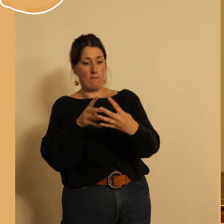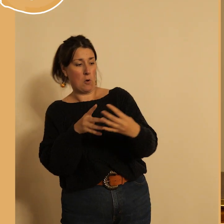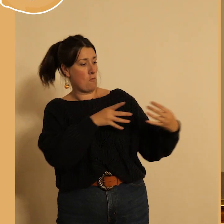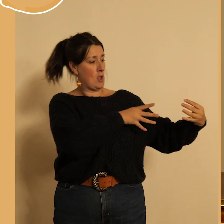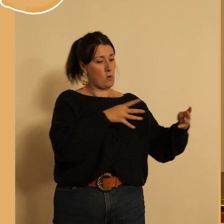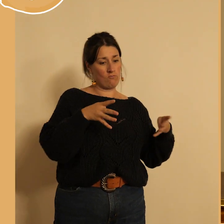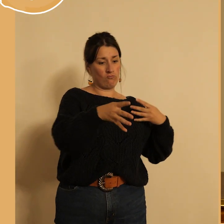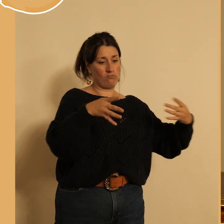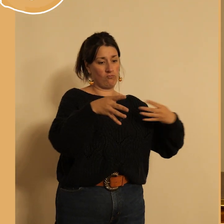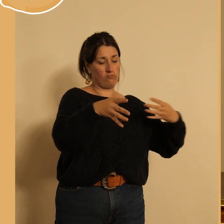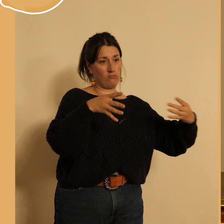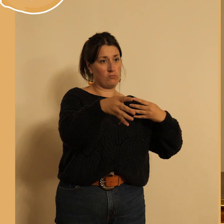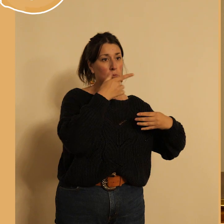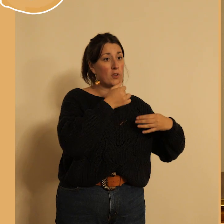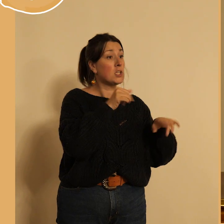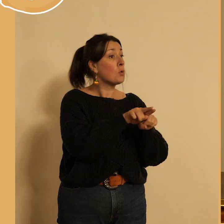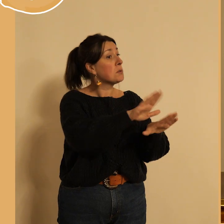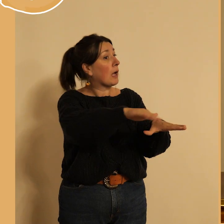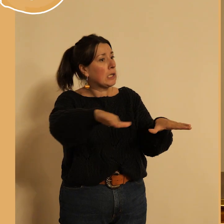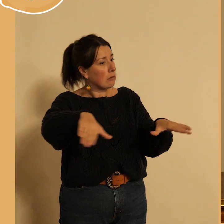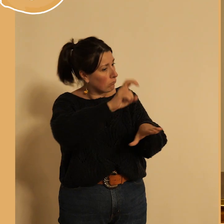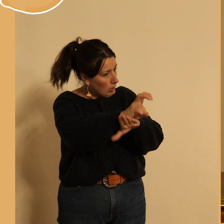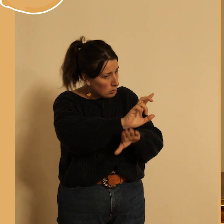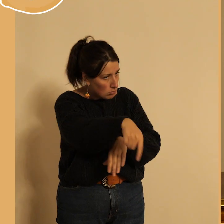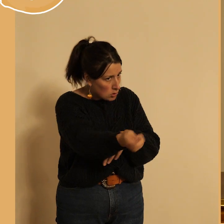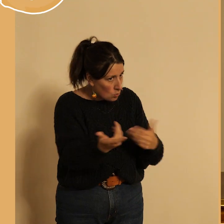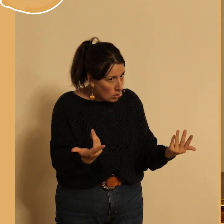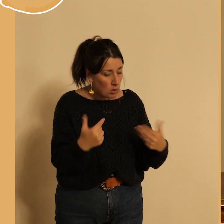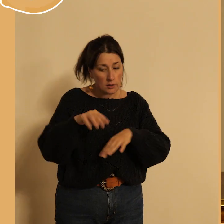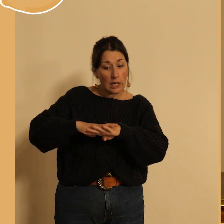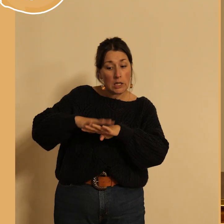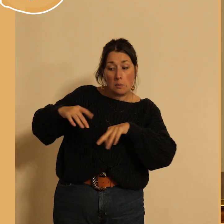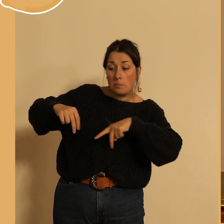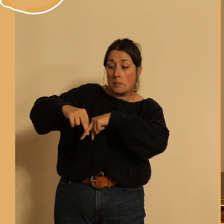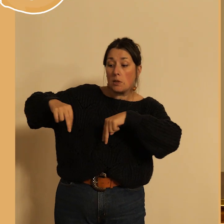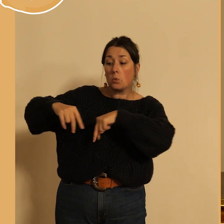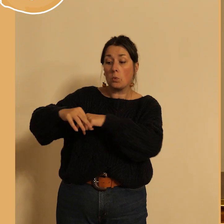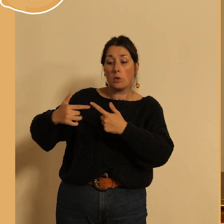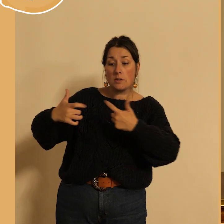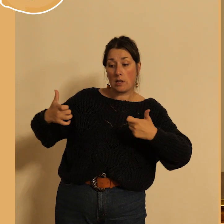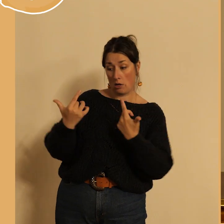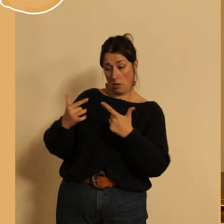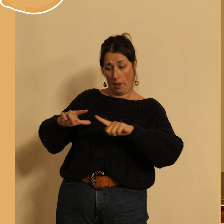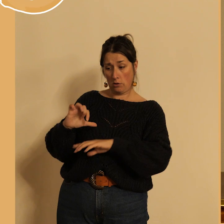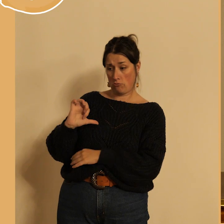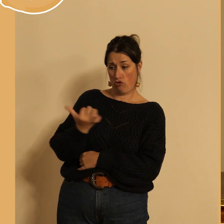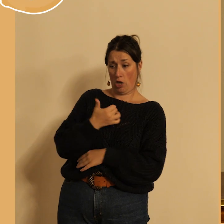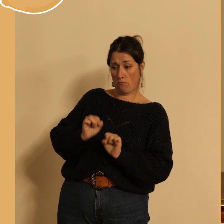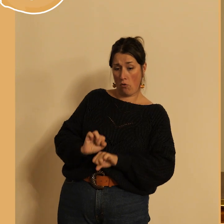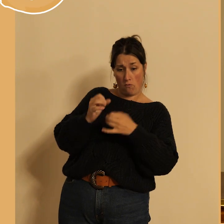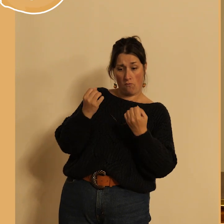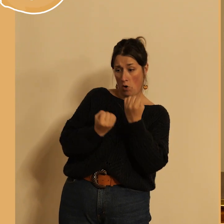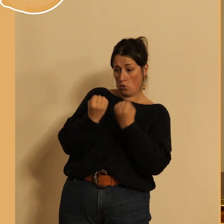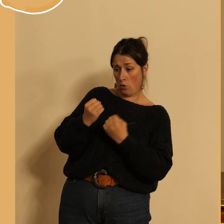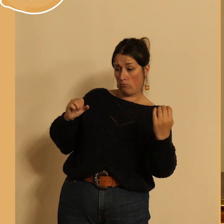affaire etc pas de se garer mais ils le droit d'accéder donc je veux dire même dans les quartiers piétons il a les libertés individuelles qui permettent aux voitures d'accéder pas